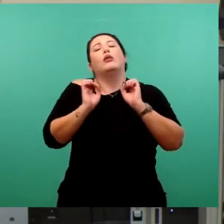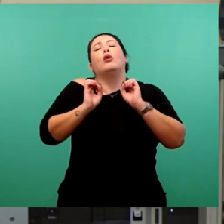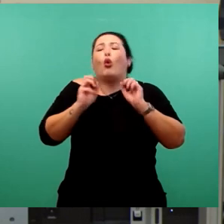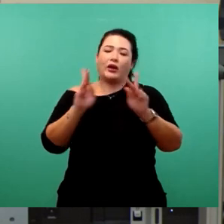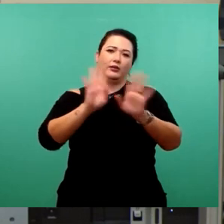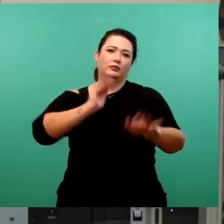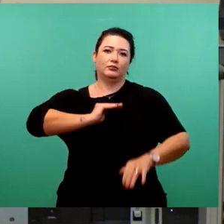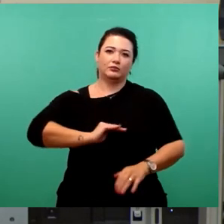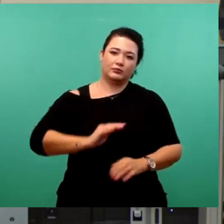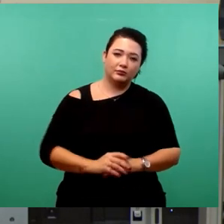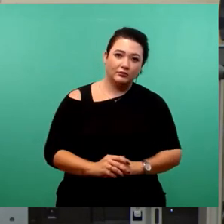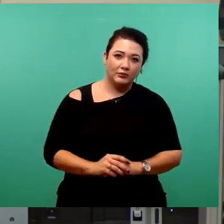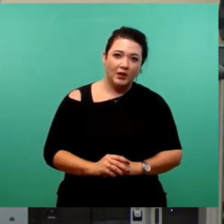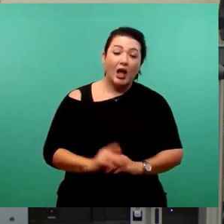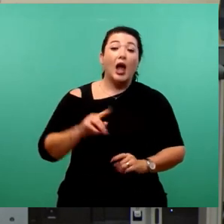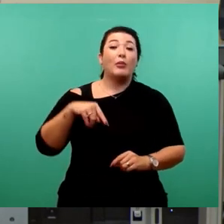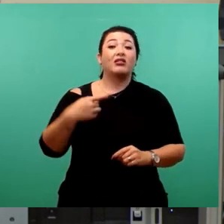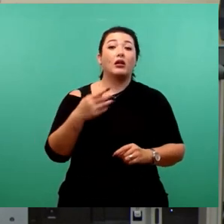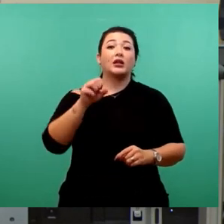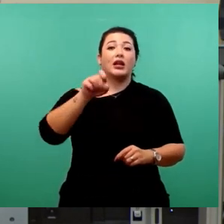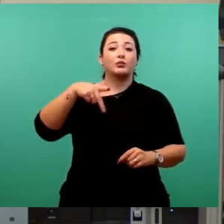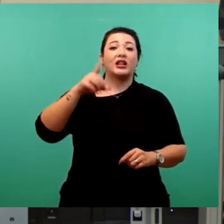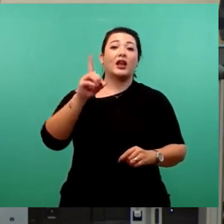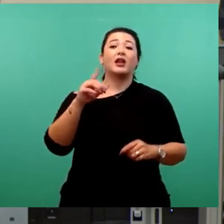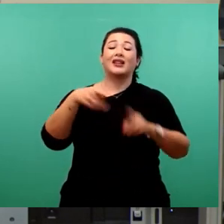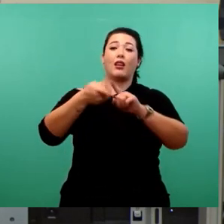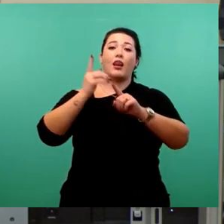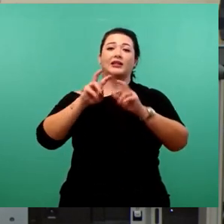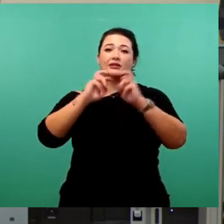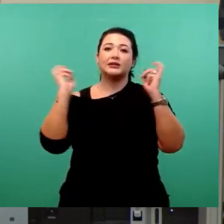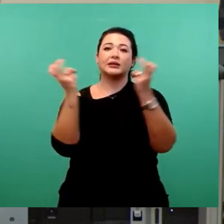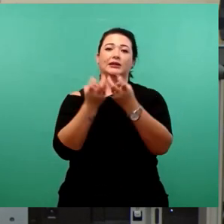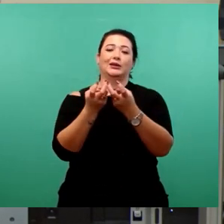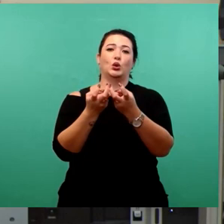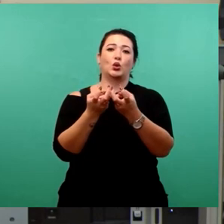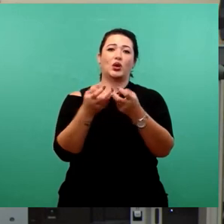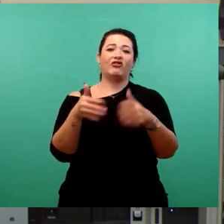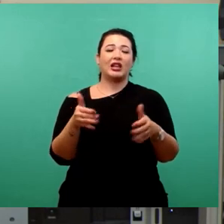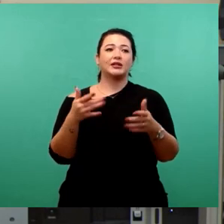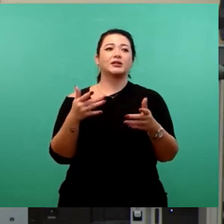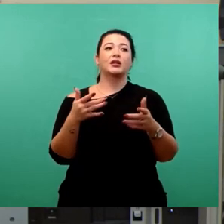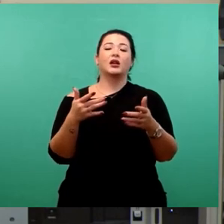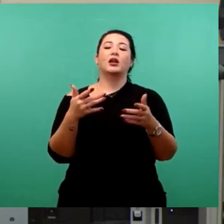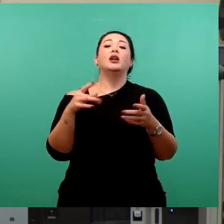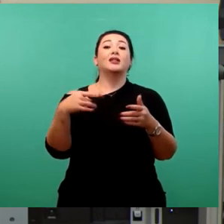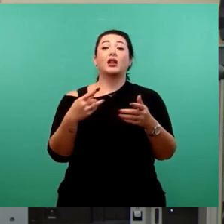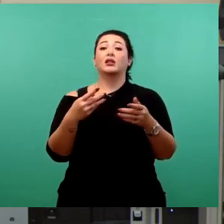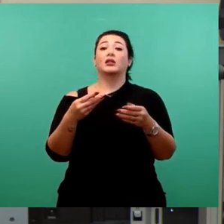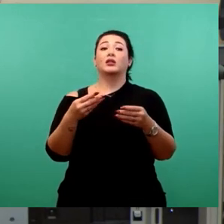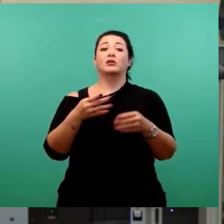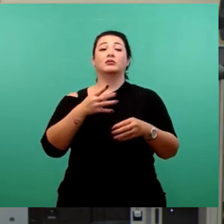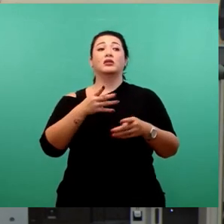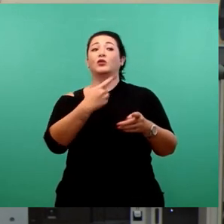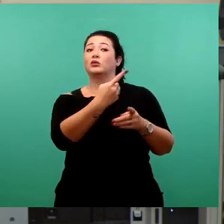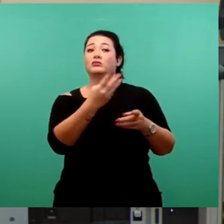Und nachdem ja die SPD in der letzten Sitzung das war, da war wirklich diese Rede, ertragt euch in